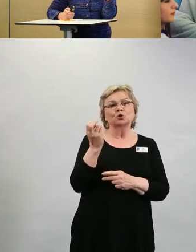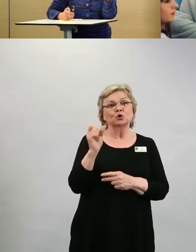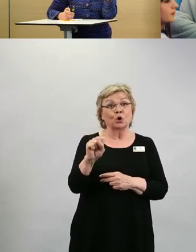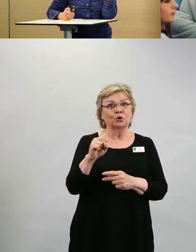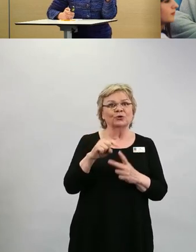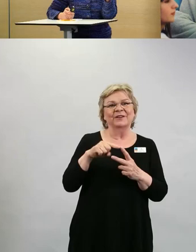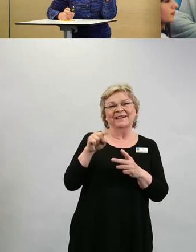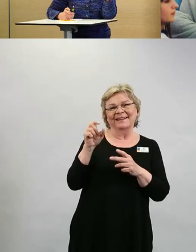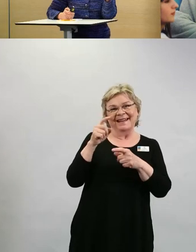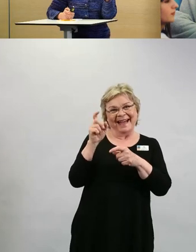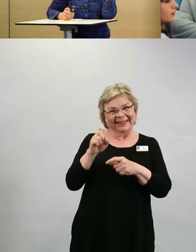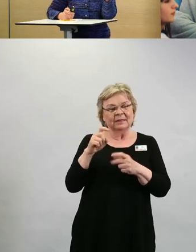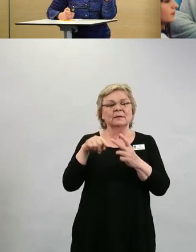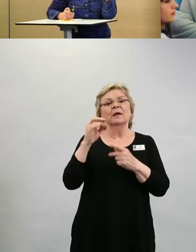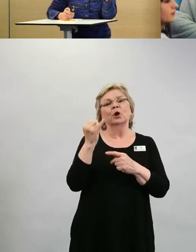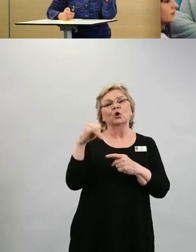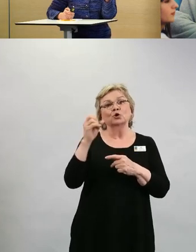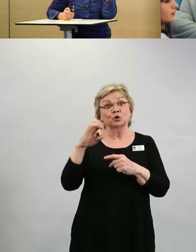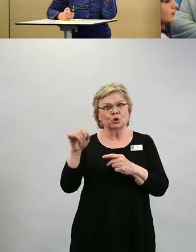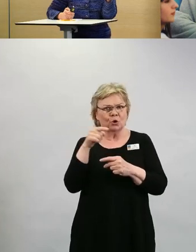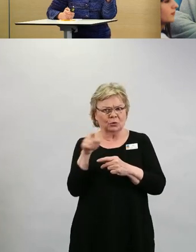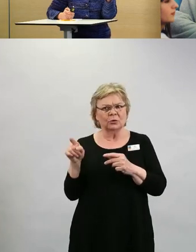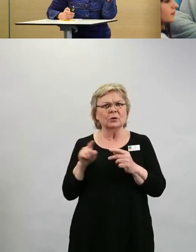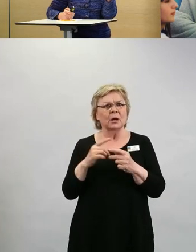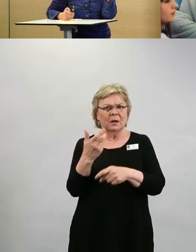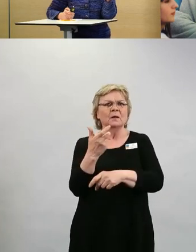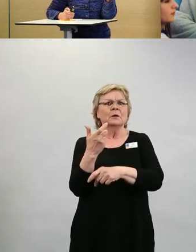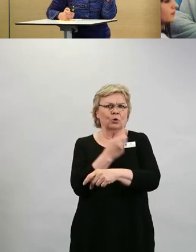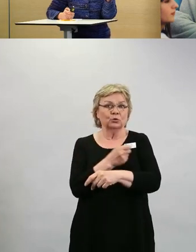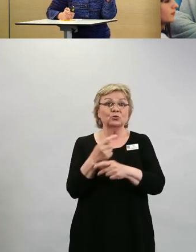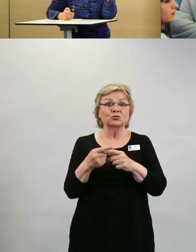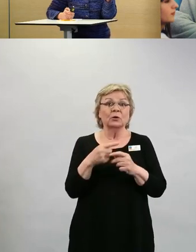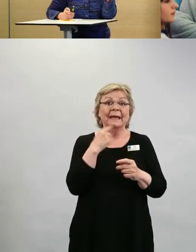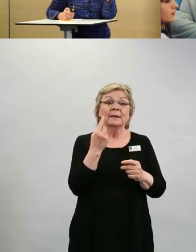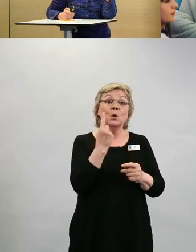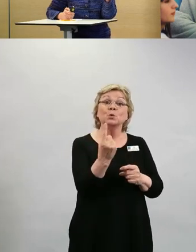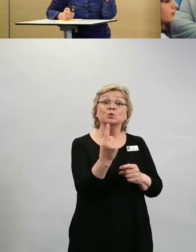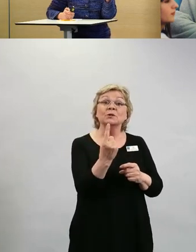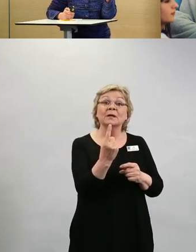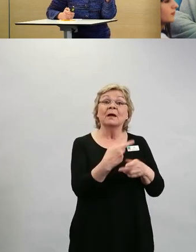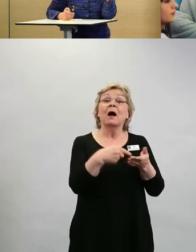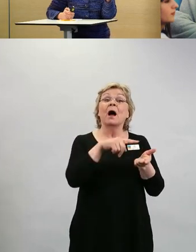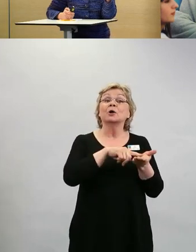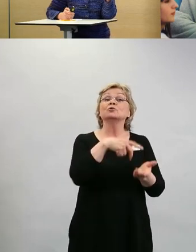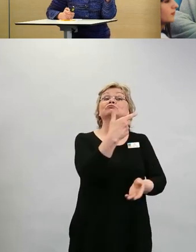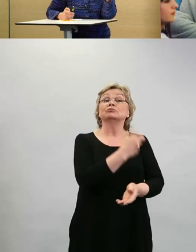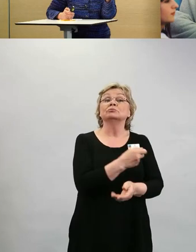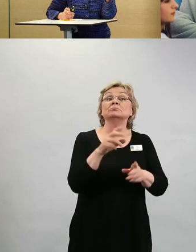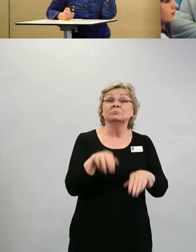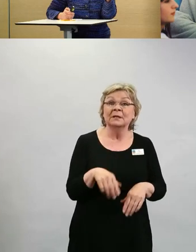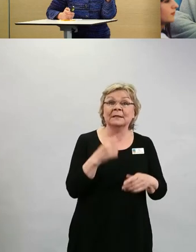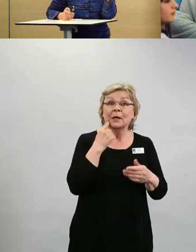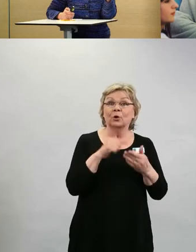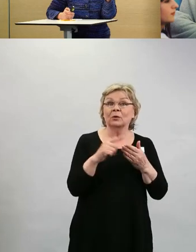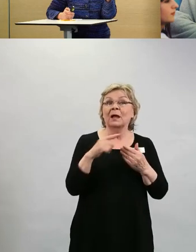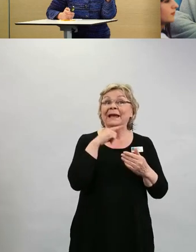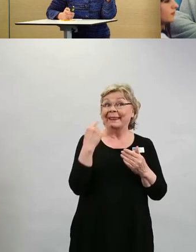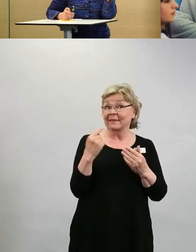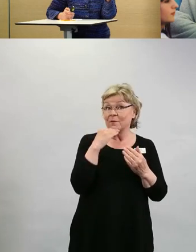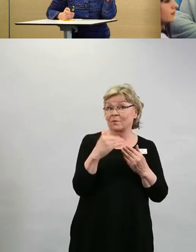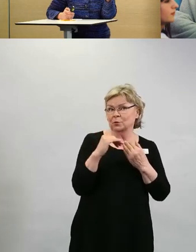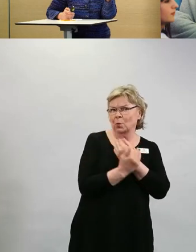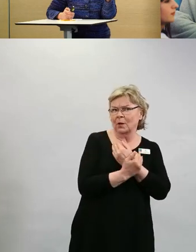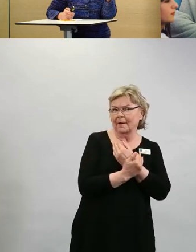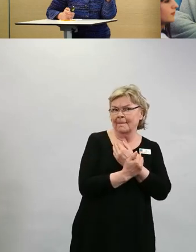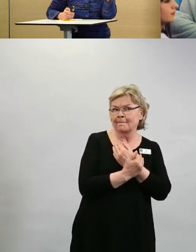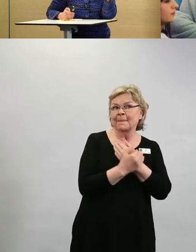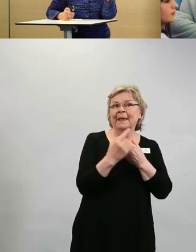adenovirusvektorirokote on sellainen, missä ajatellaan, että yhdellä annoksella saadaan riittävän hyvä suoja, että sillä ainakin